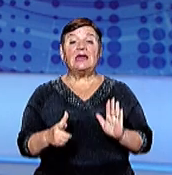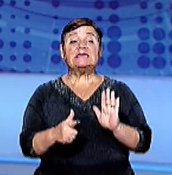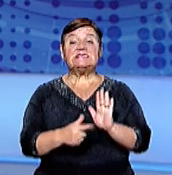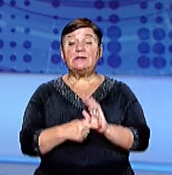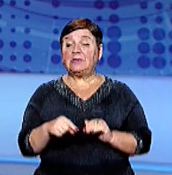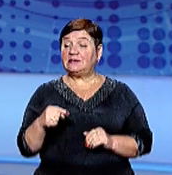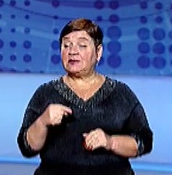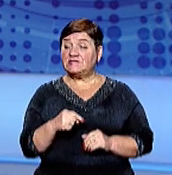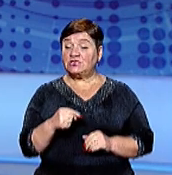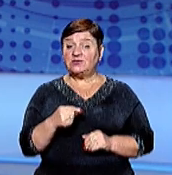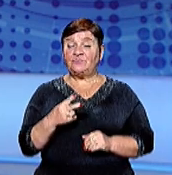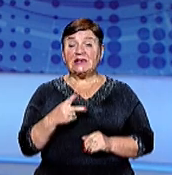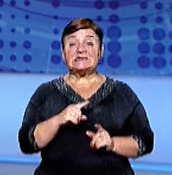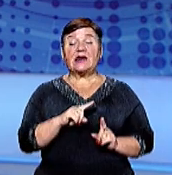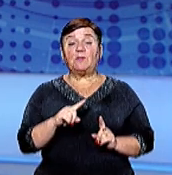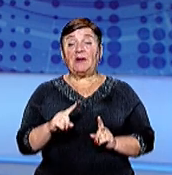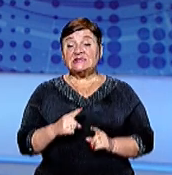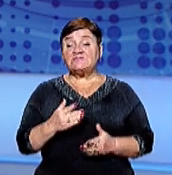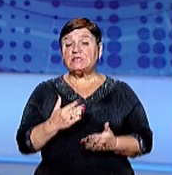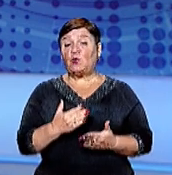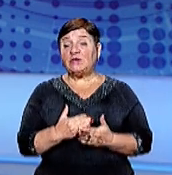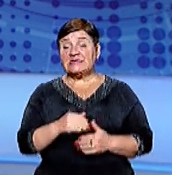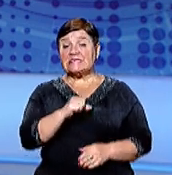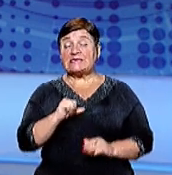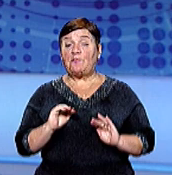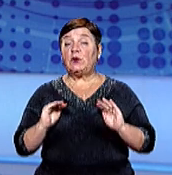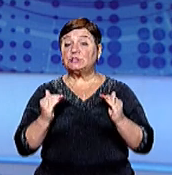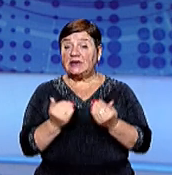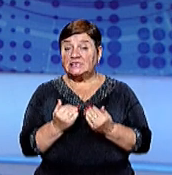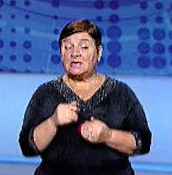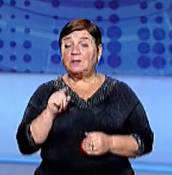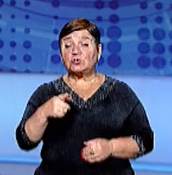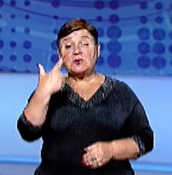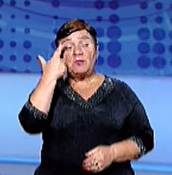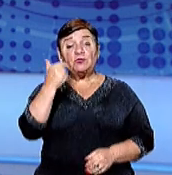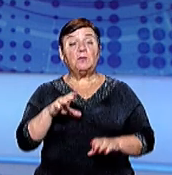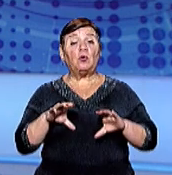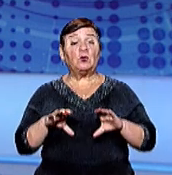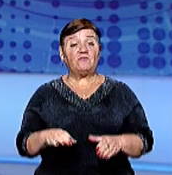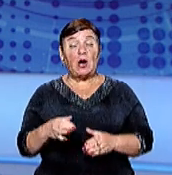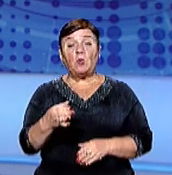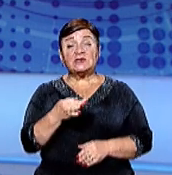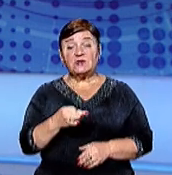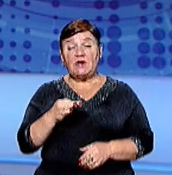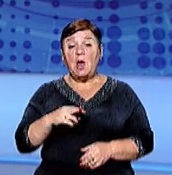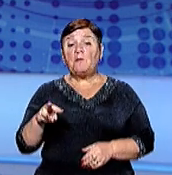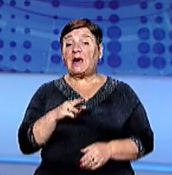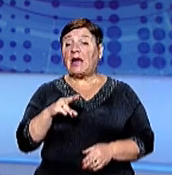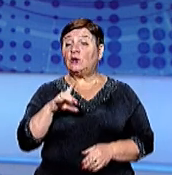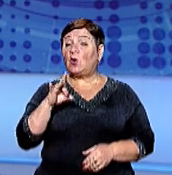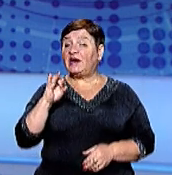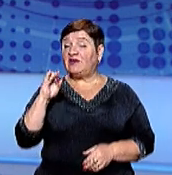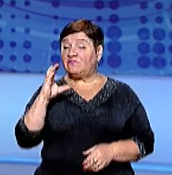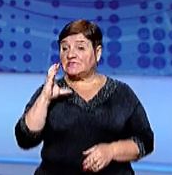7233 Закарпатців зараз знаходяться в самоізоляції Про це повідомив голова обласної ради Михайло Рівіс За його